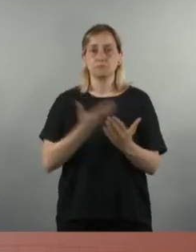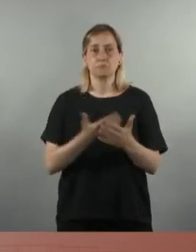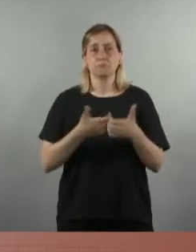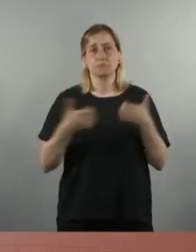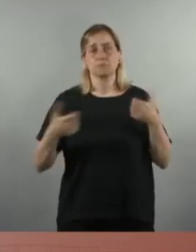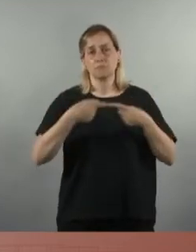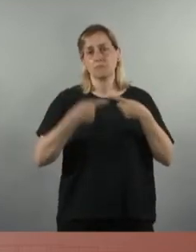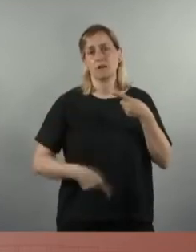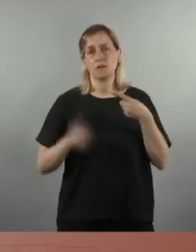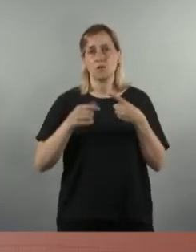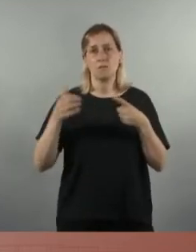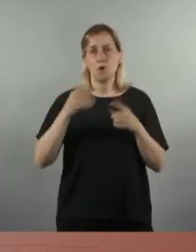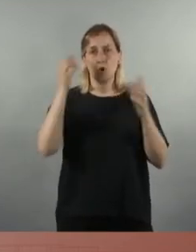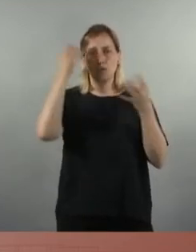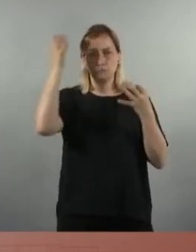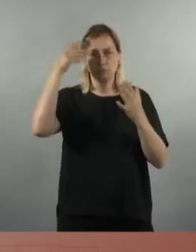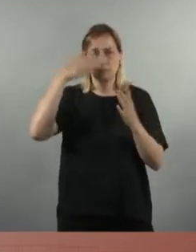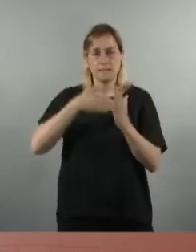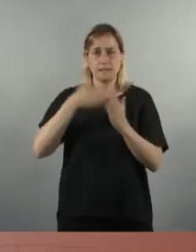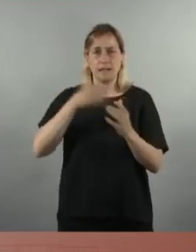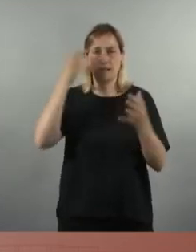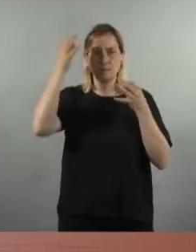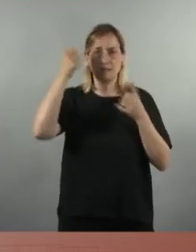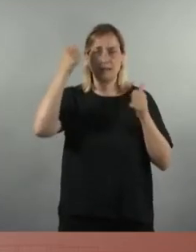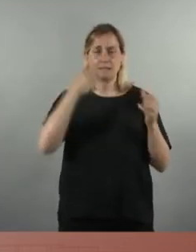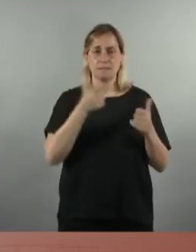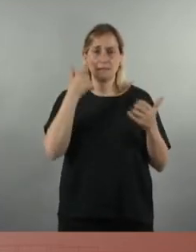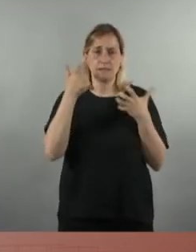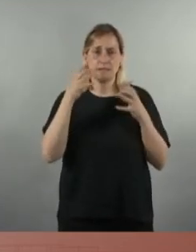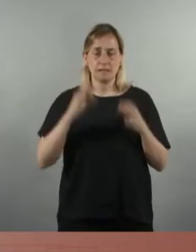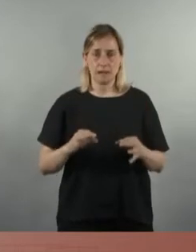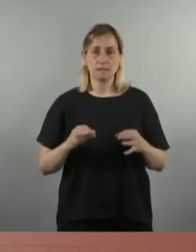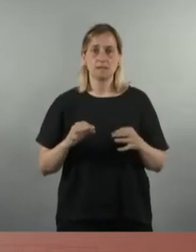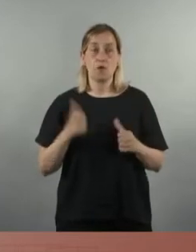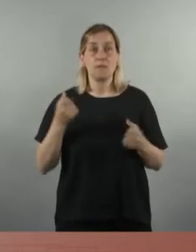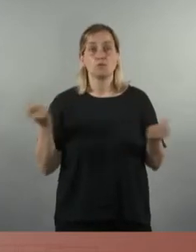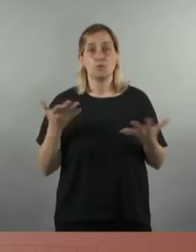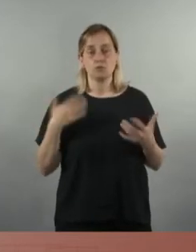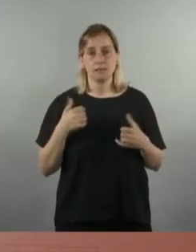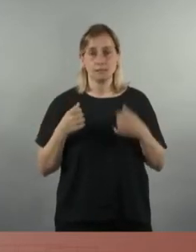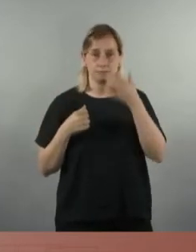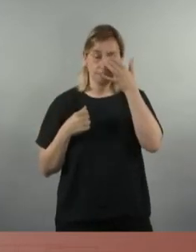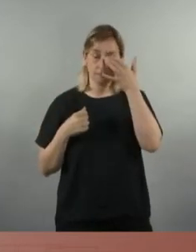llarga però entenem que incideix en els aspectes que considerem més destacats o més urgents d'afrontar, doncs volem